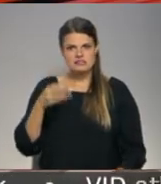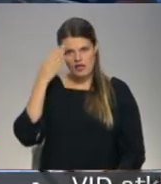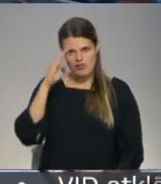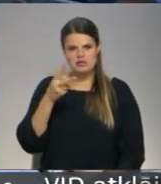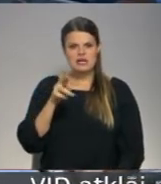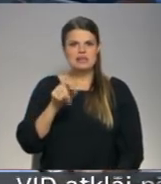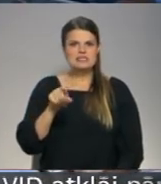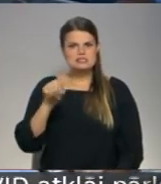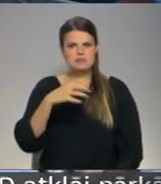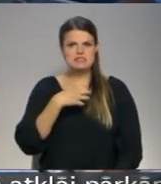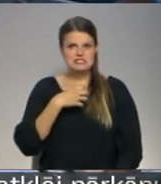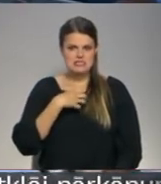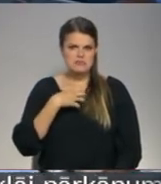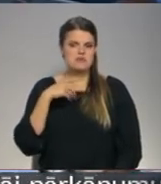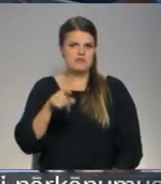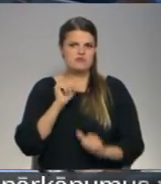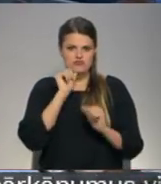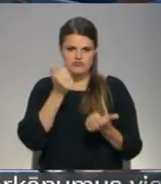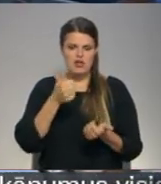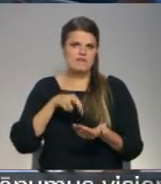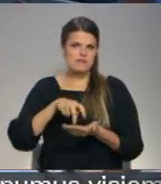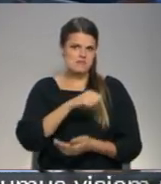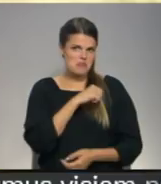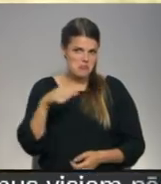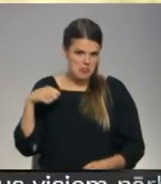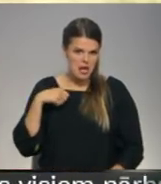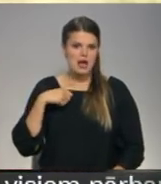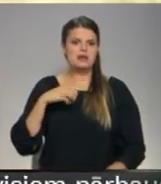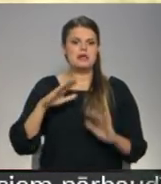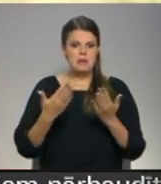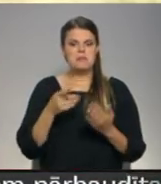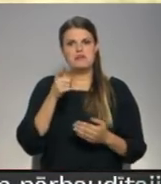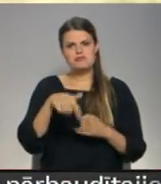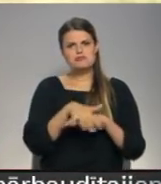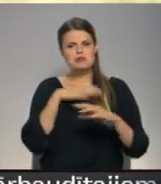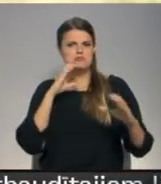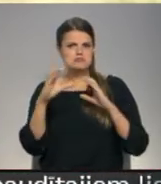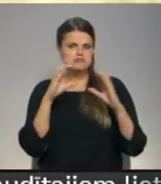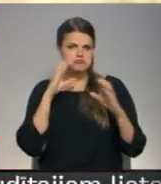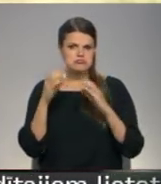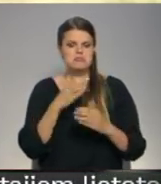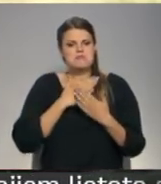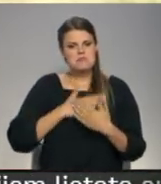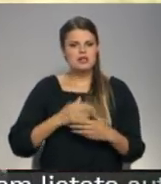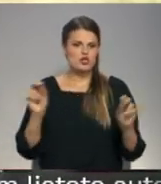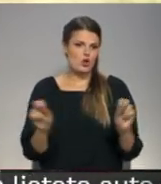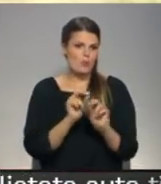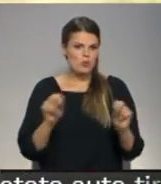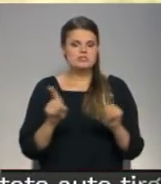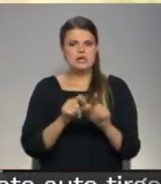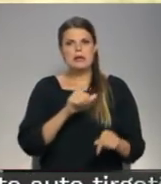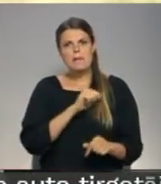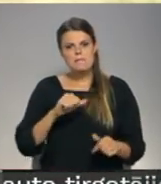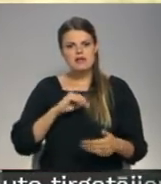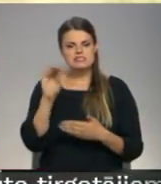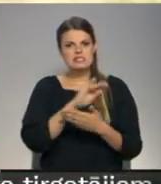Kristaps. Slimību laupījus viņi iespēja pārvietoties pašam savām kājām, bet viņš ir sabiedrisks un īpaši iemīlējis mūziku. Arī pats